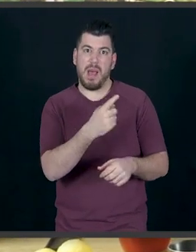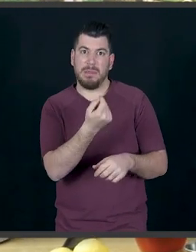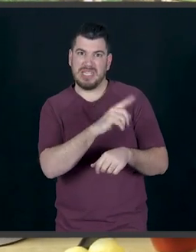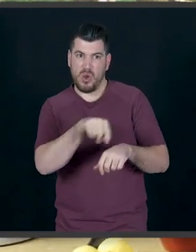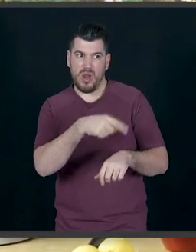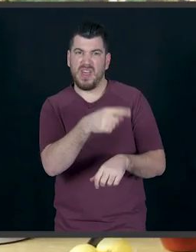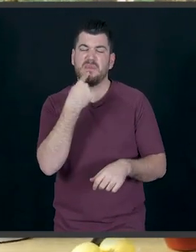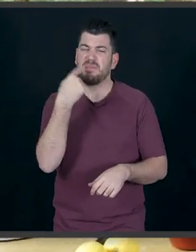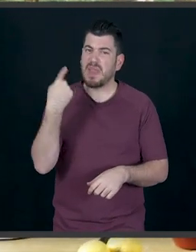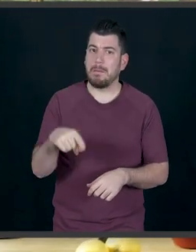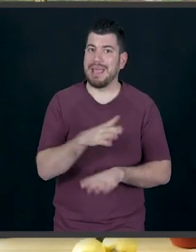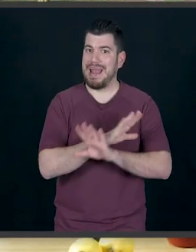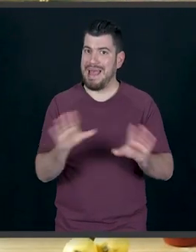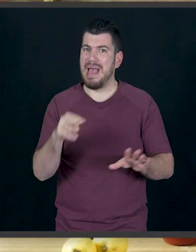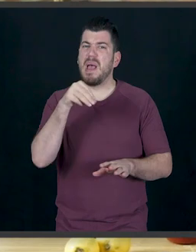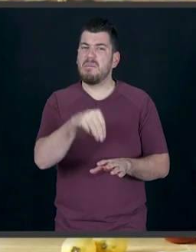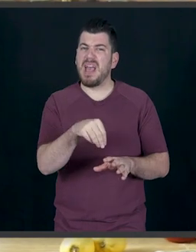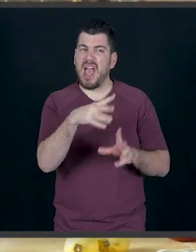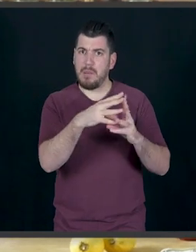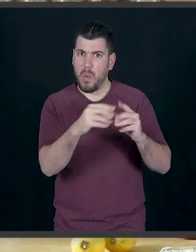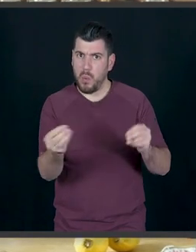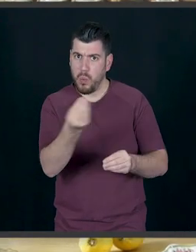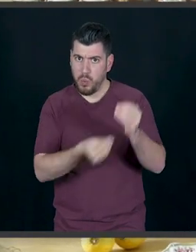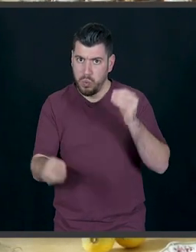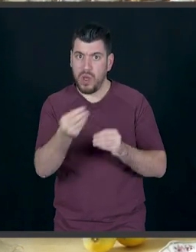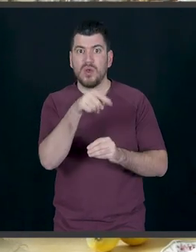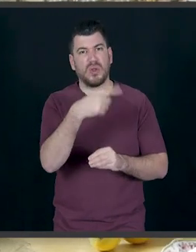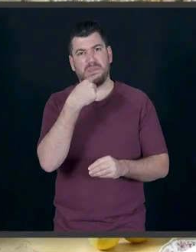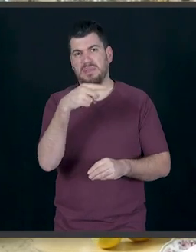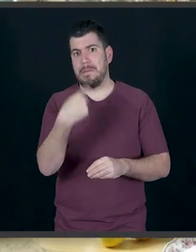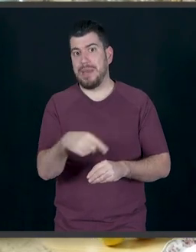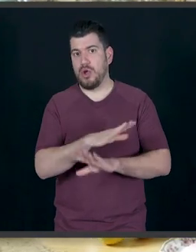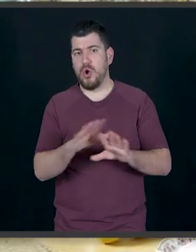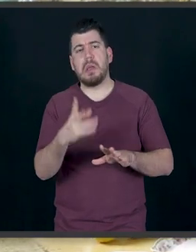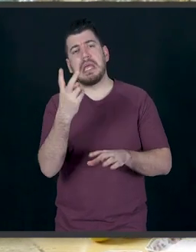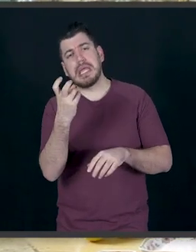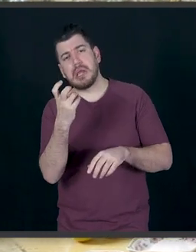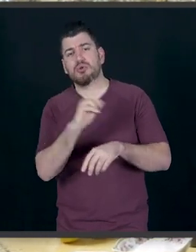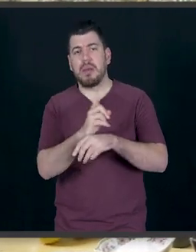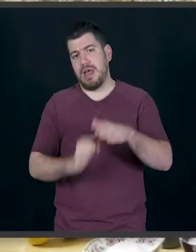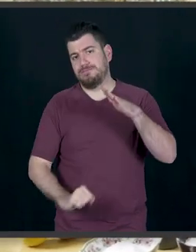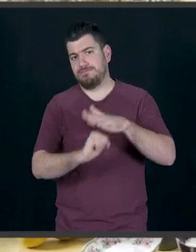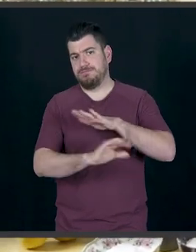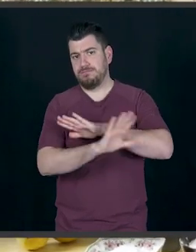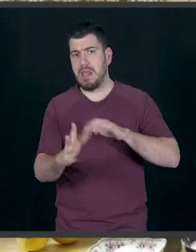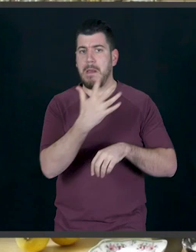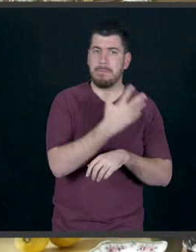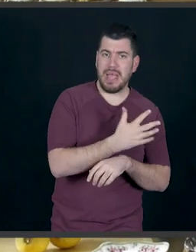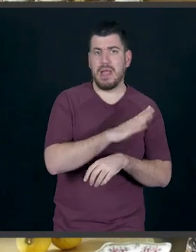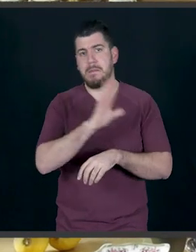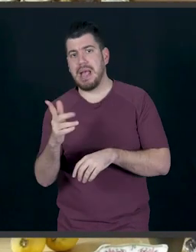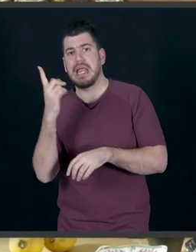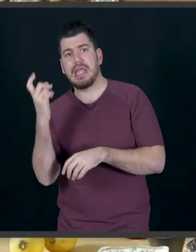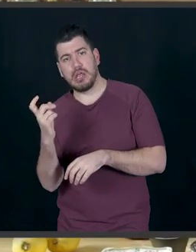πικρά τα ντόνατς, άμα δουλέψει πολύ η μαγιά, θα πικρήσει το ζυμάρι μας. Μάξιμου 20 λεπτάκια. Από 5 έως 20 λεπτάκια θα